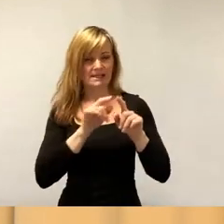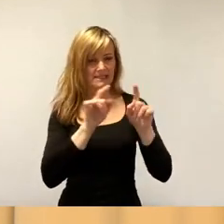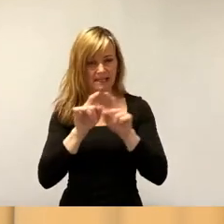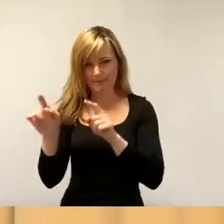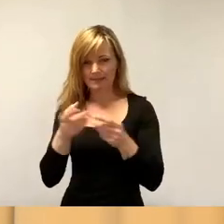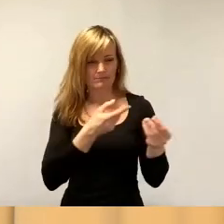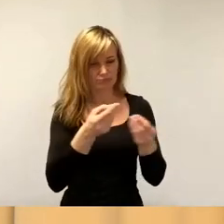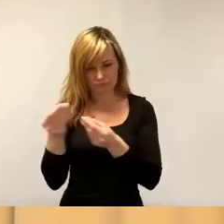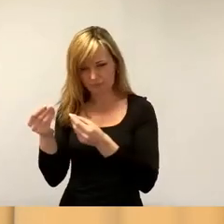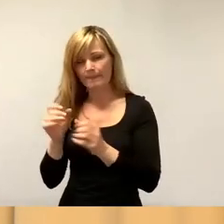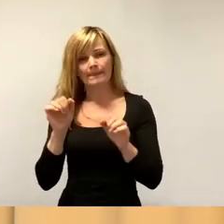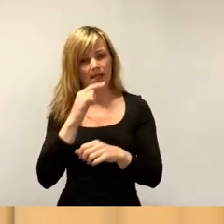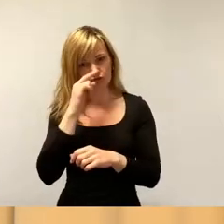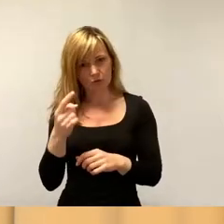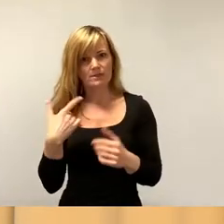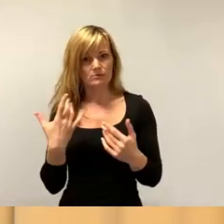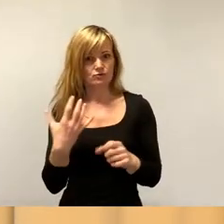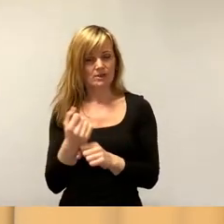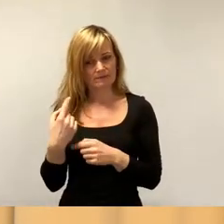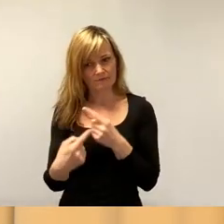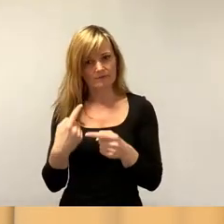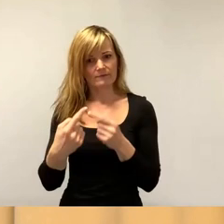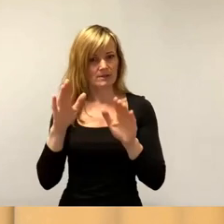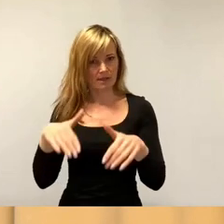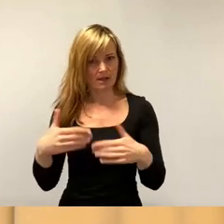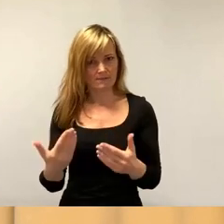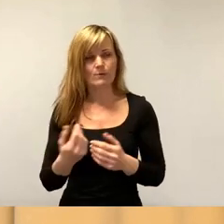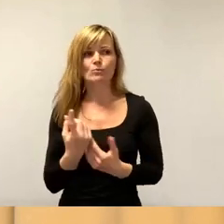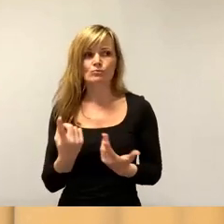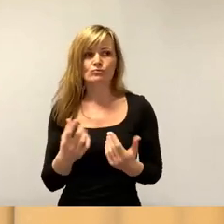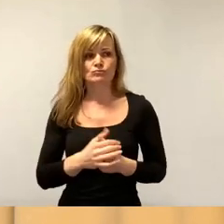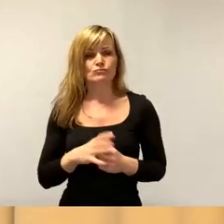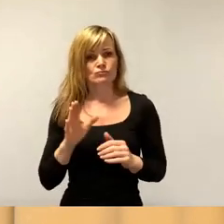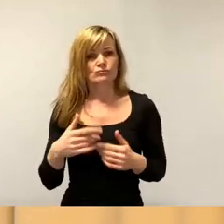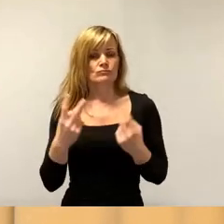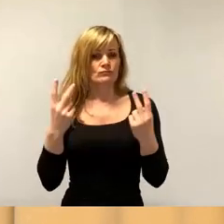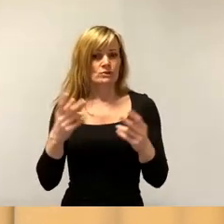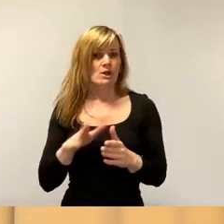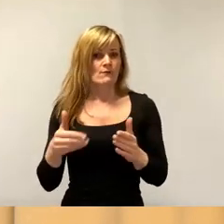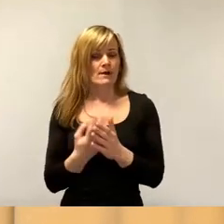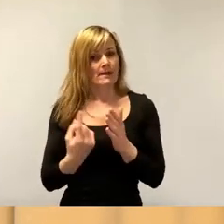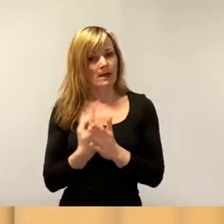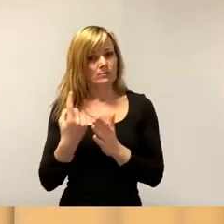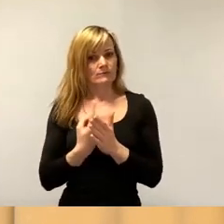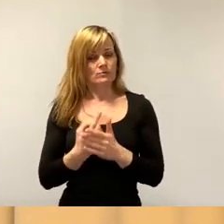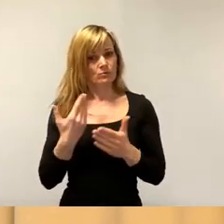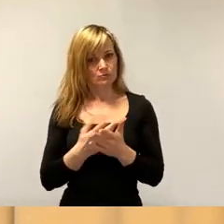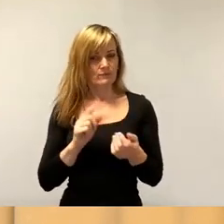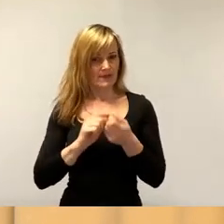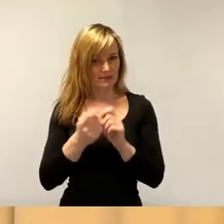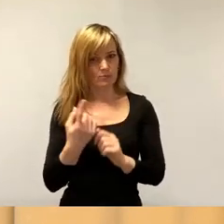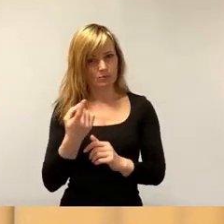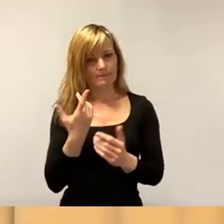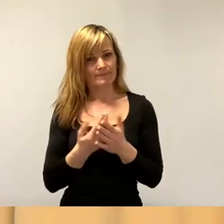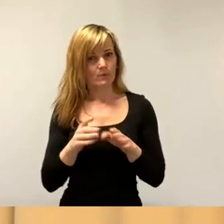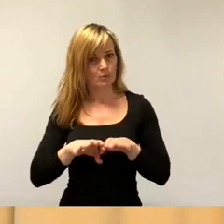können stolz sein, dass wir das entwickeln dürfen. Und wir haben die wichtige Aufgabe, die Herausforderungen, die mit so einer Veränderung der Grundlagen